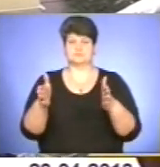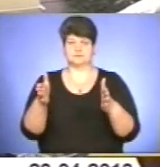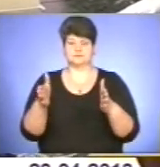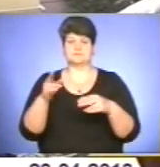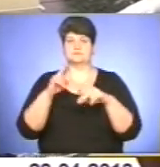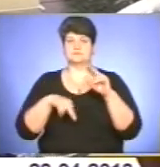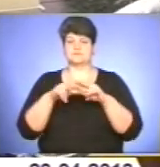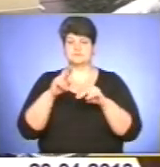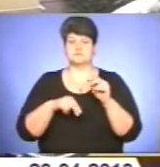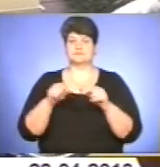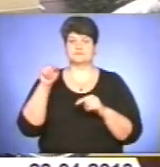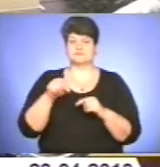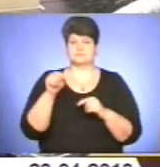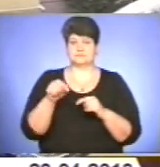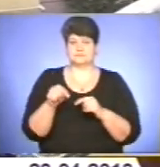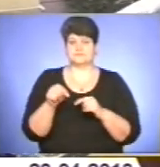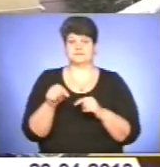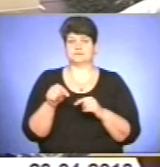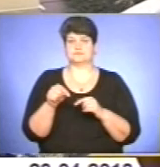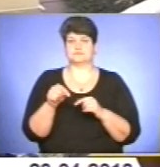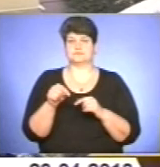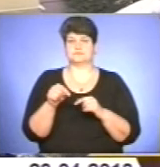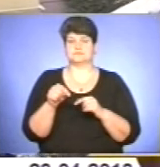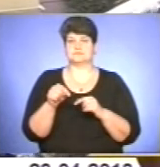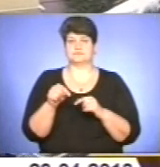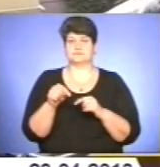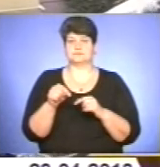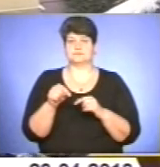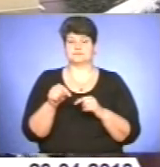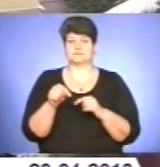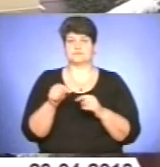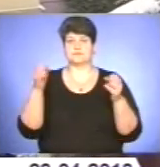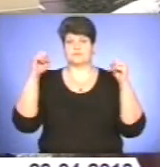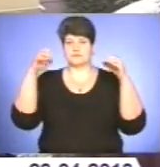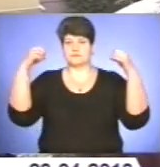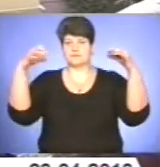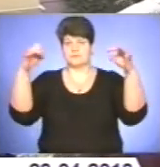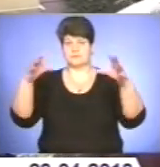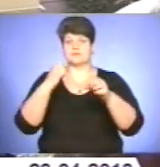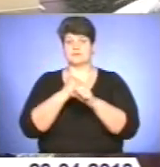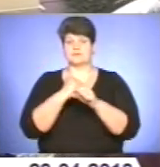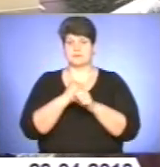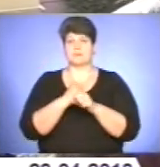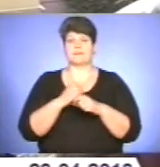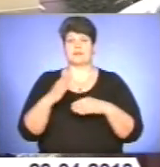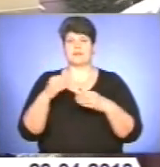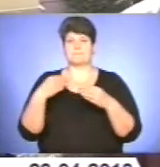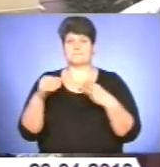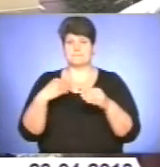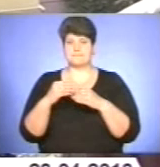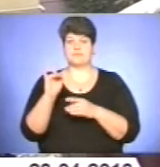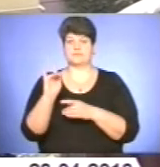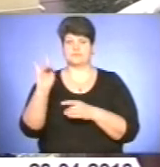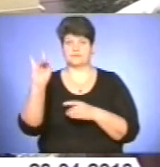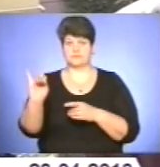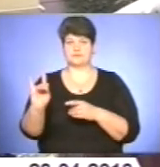збудувати тут, знову ж таки, освітлення зробити, і пластикові крісла, трибуни збудувати,